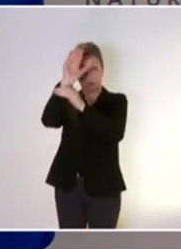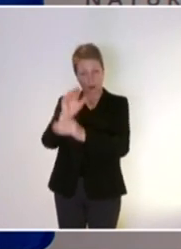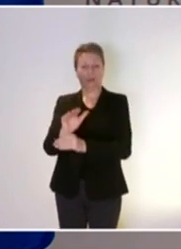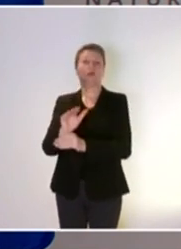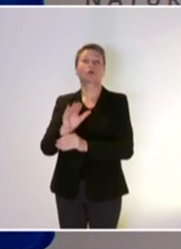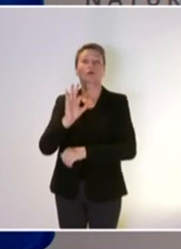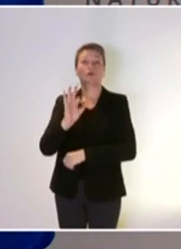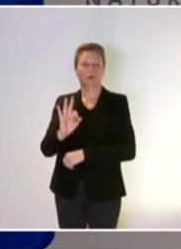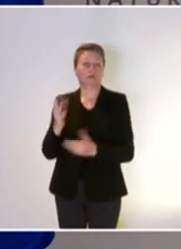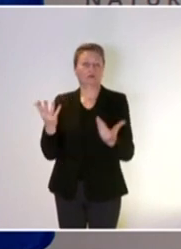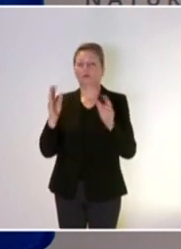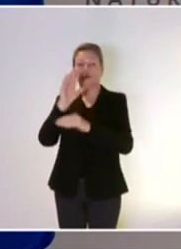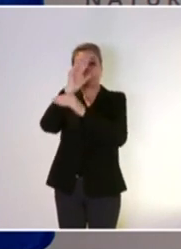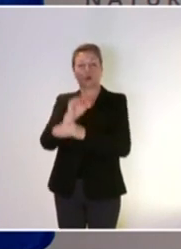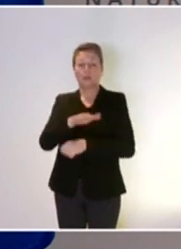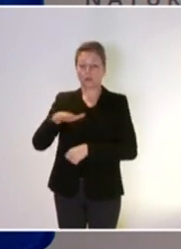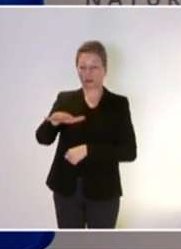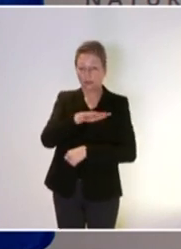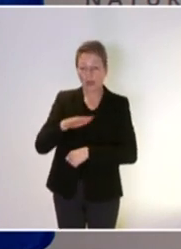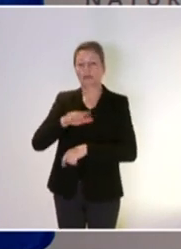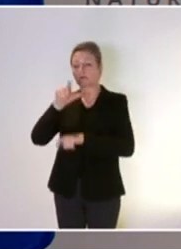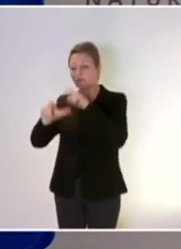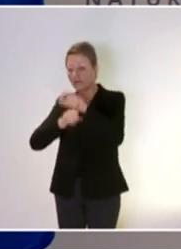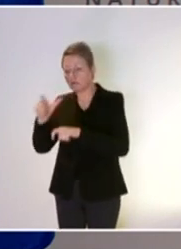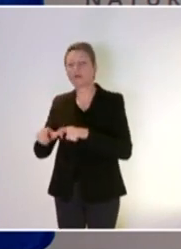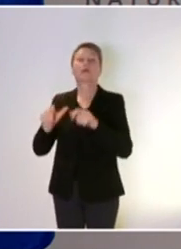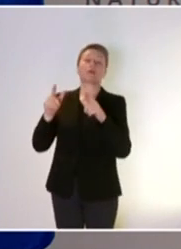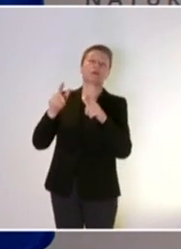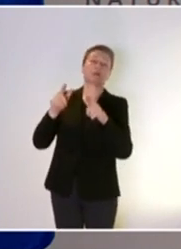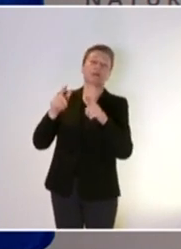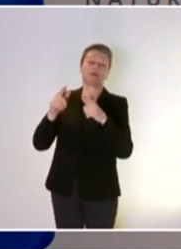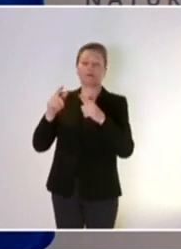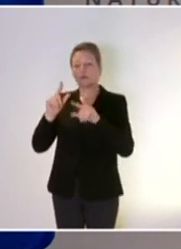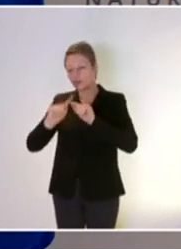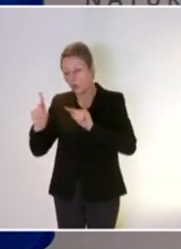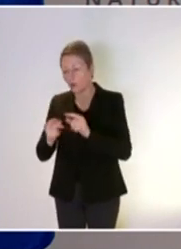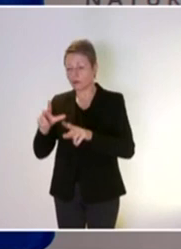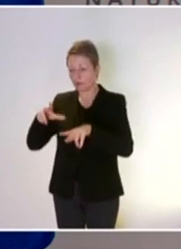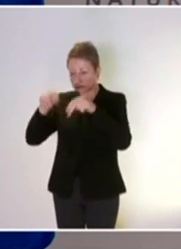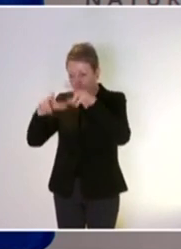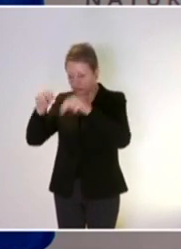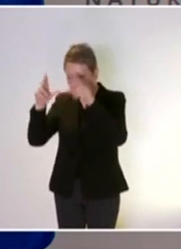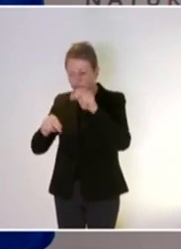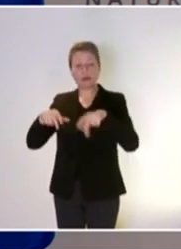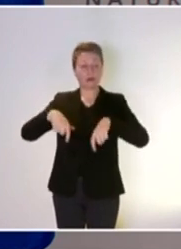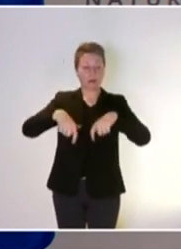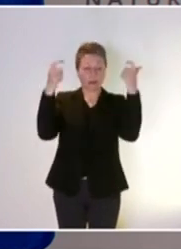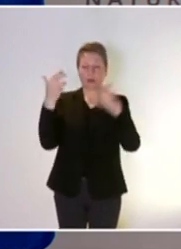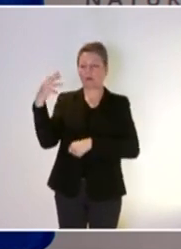la protection des espaces, des espèces, la restauration aussi des habitats qui vont permettre de